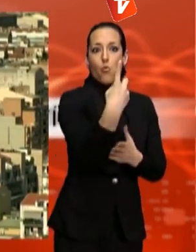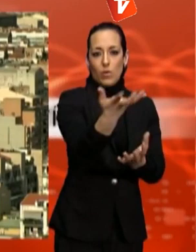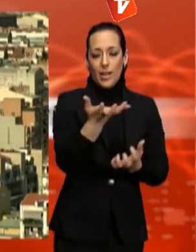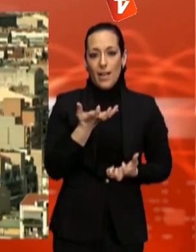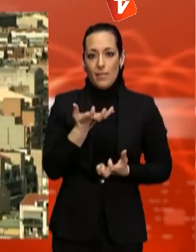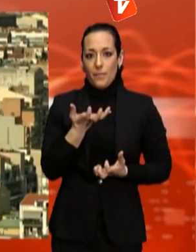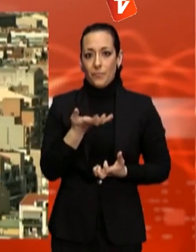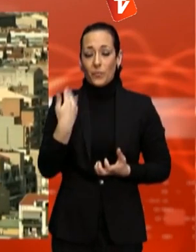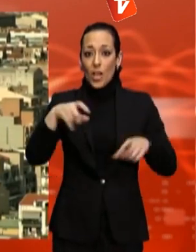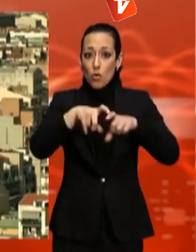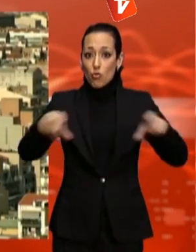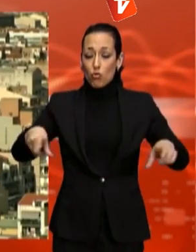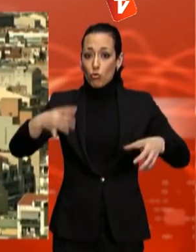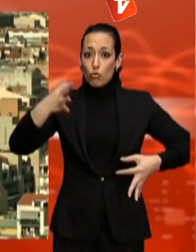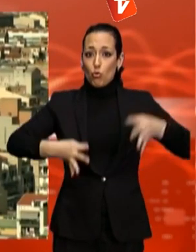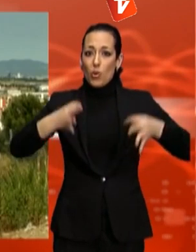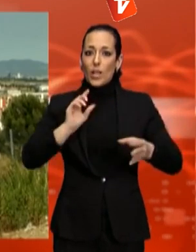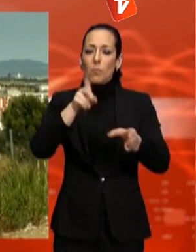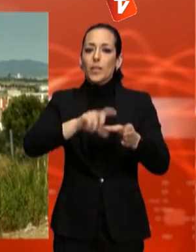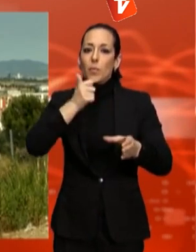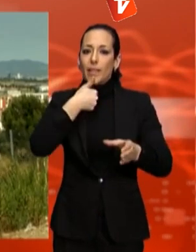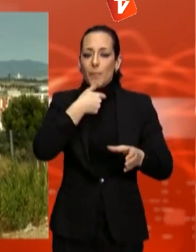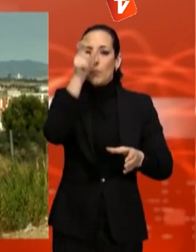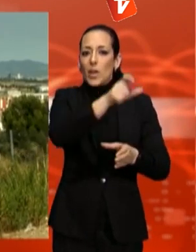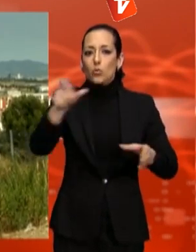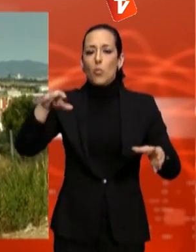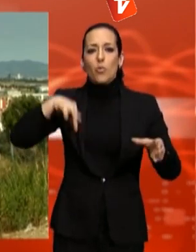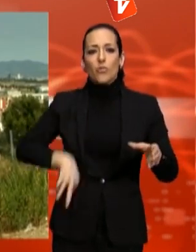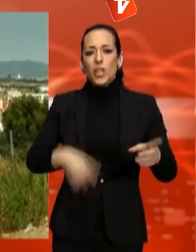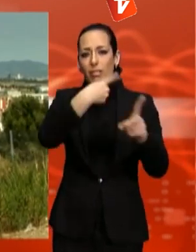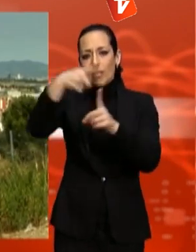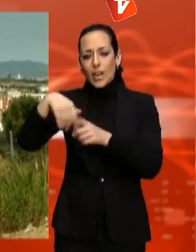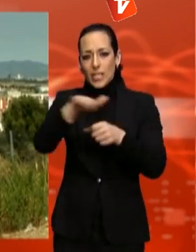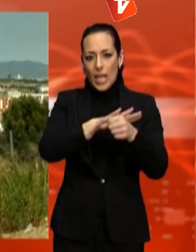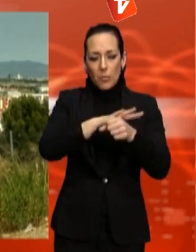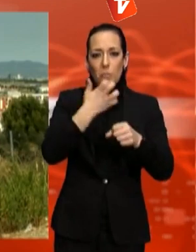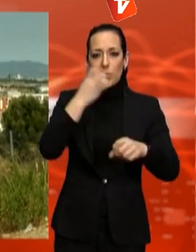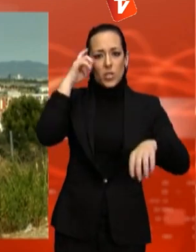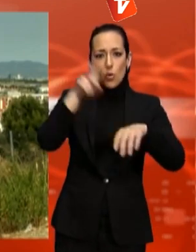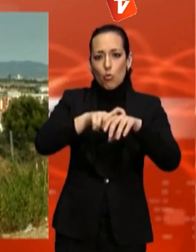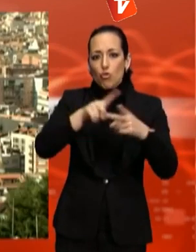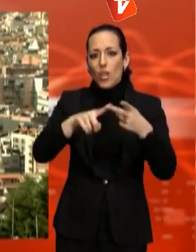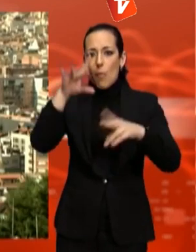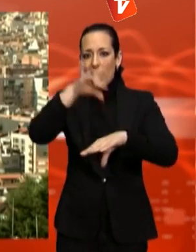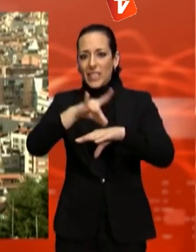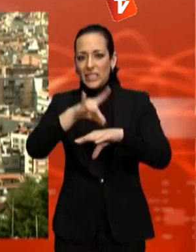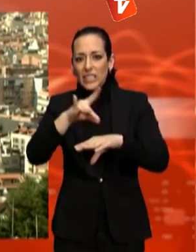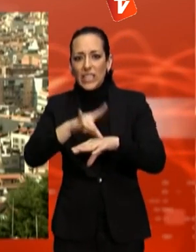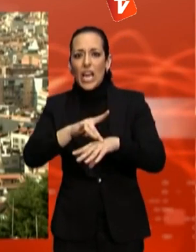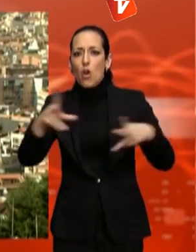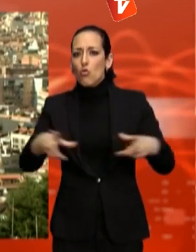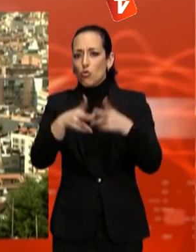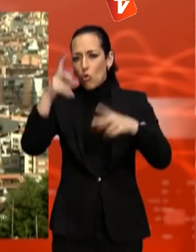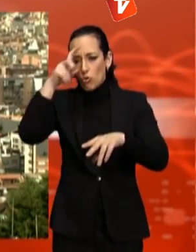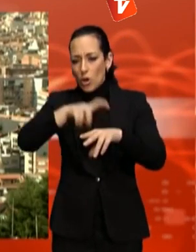jurat està format per professionals dels àmbits de la medicina, l'enginyeria, la comunicació, la psicologia i la sociologia. El proper mes de